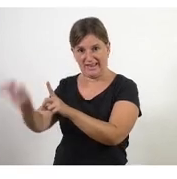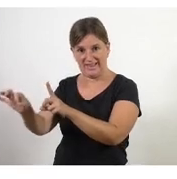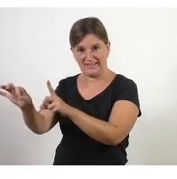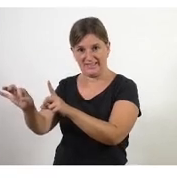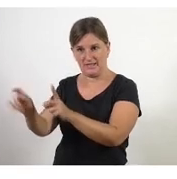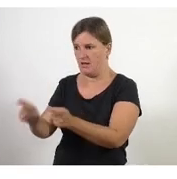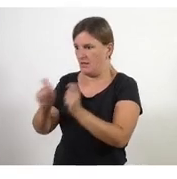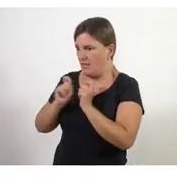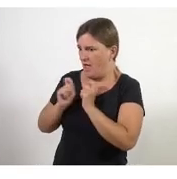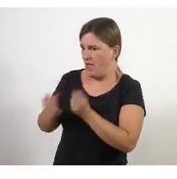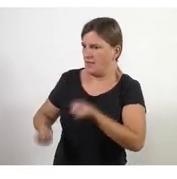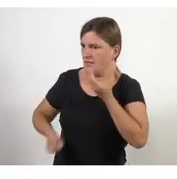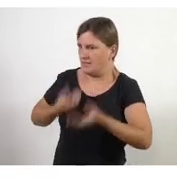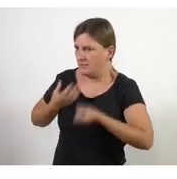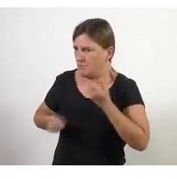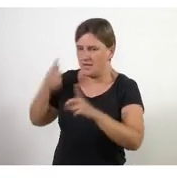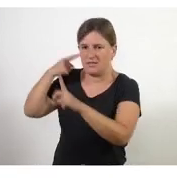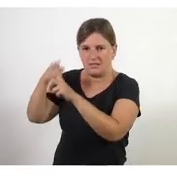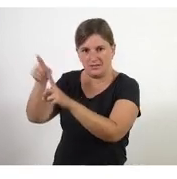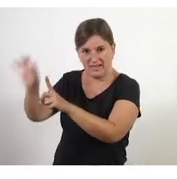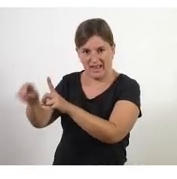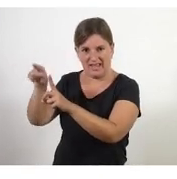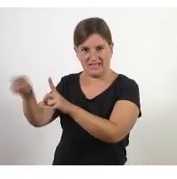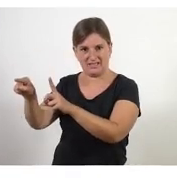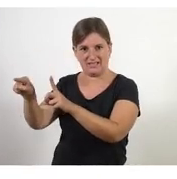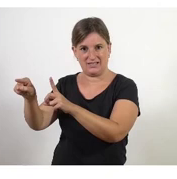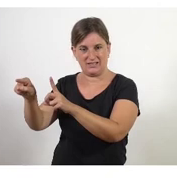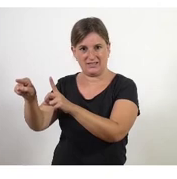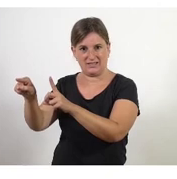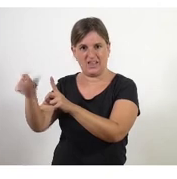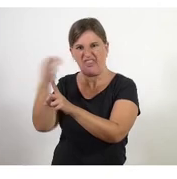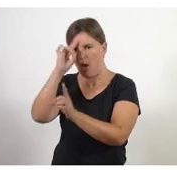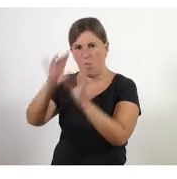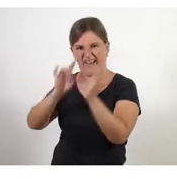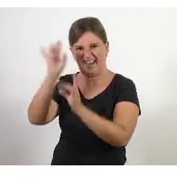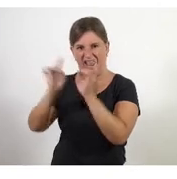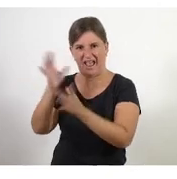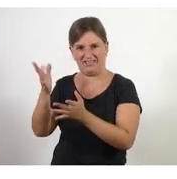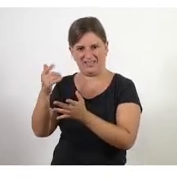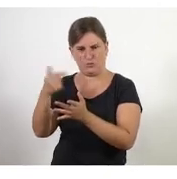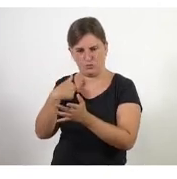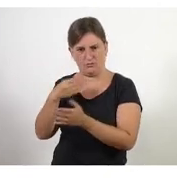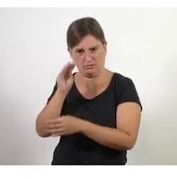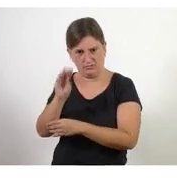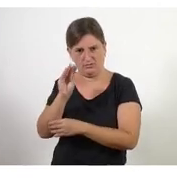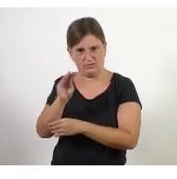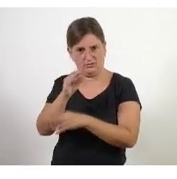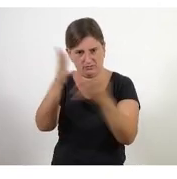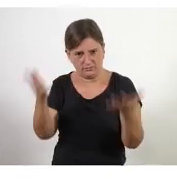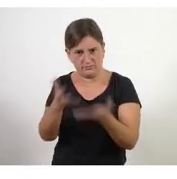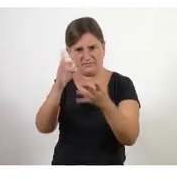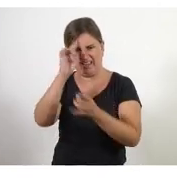inspirador una visió etc. i hem de ser molt creatius us convido a ser molt creatius